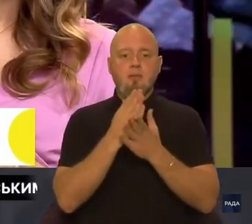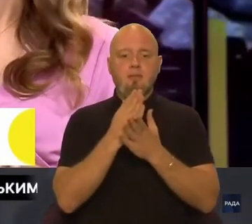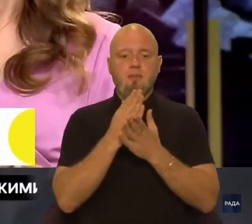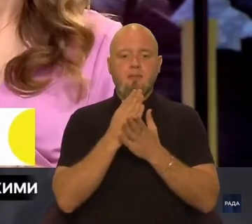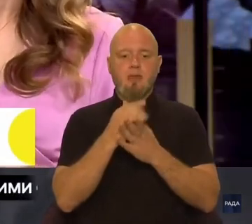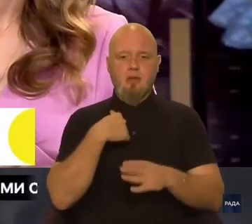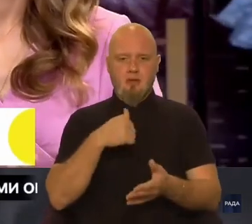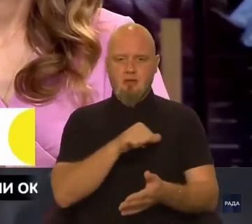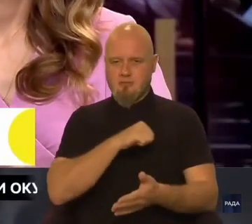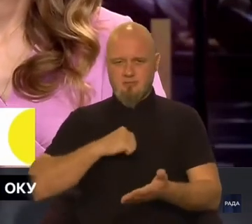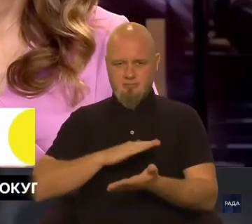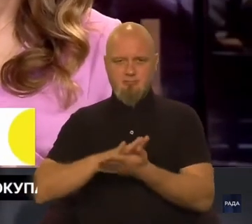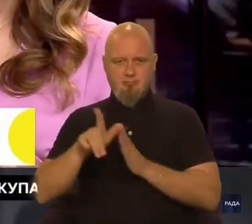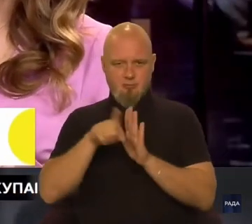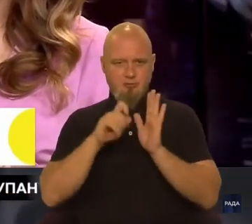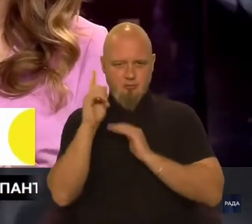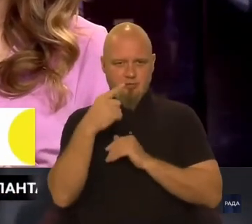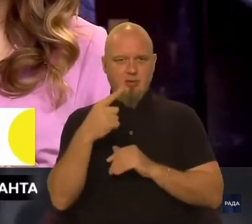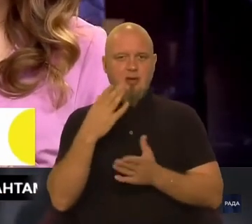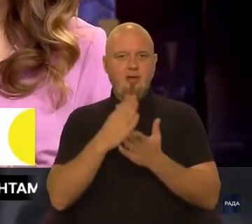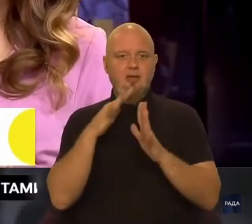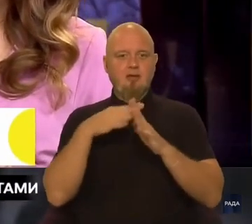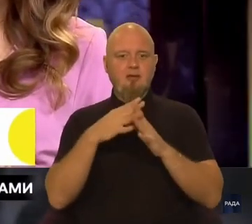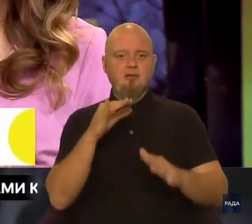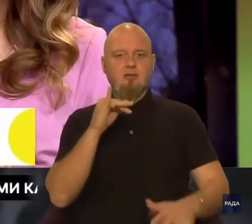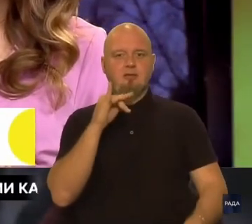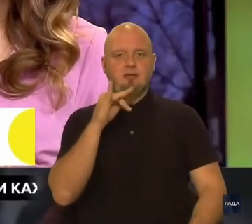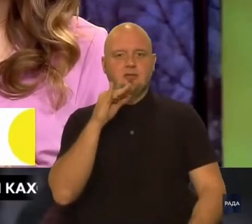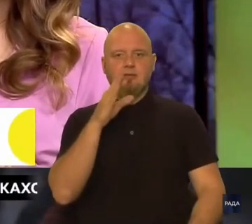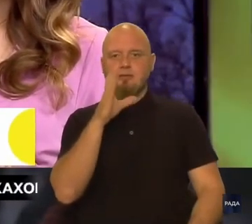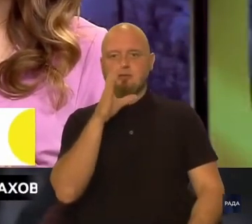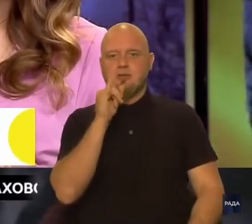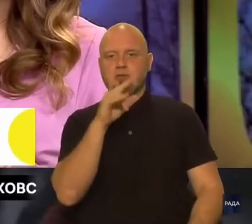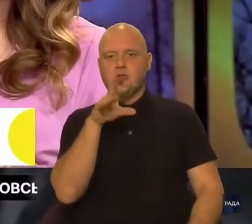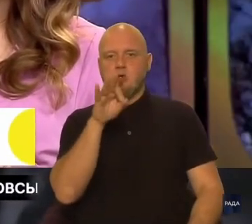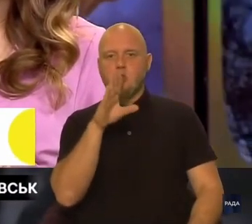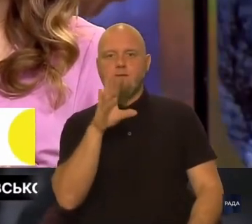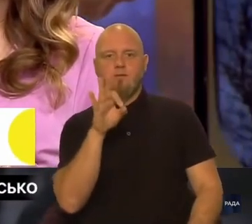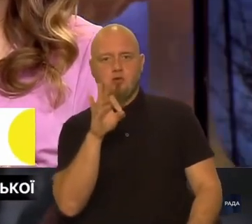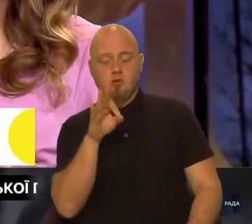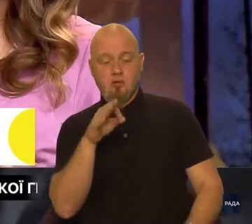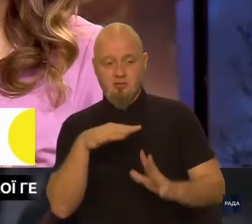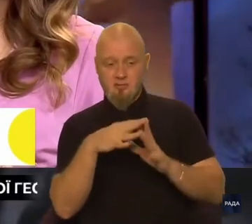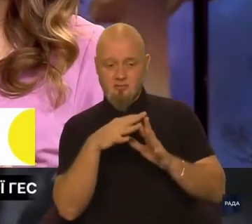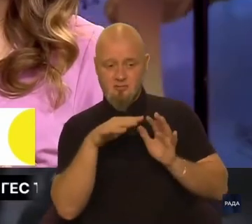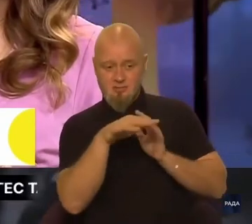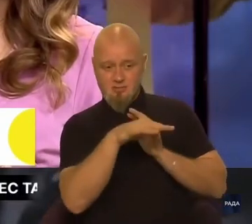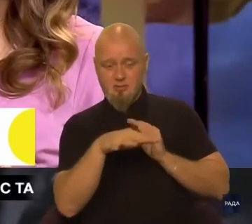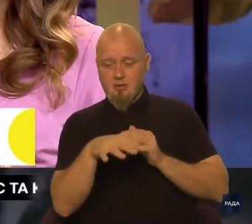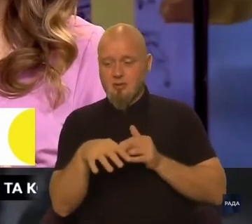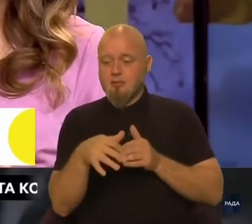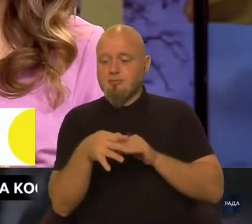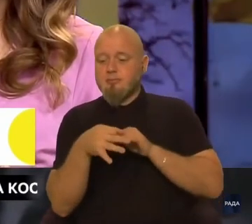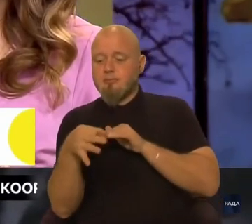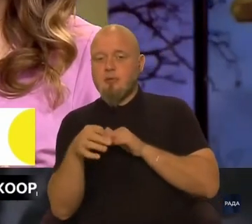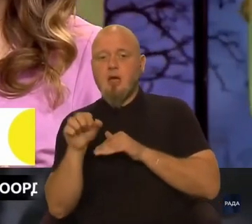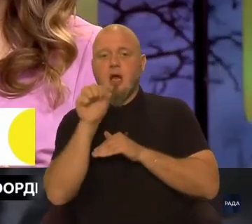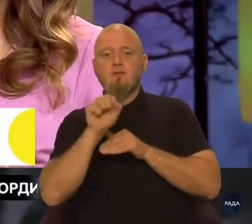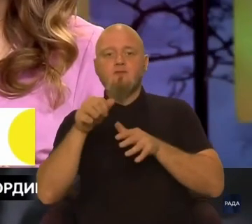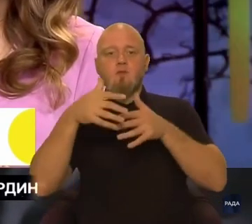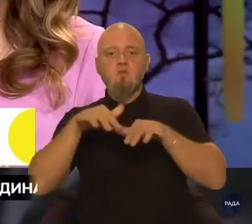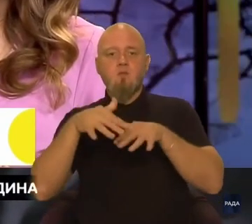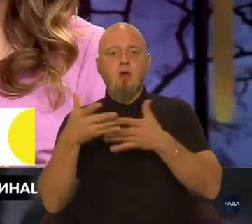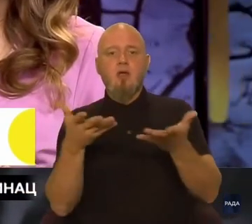Донеччини, є селище Сідово. Селище на березі Азовського